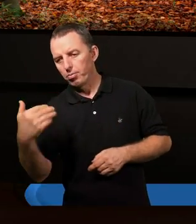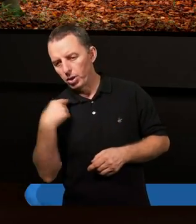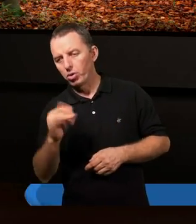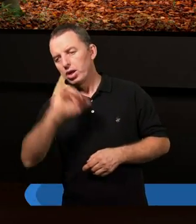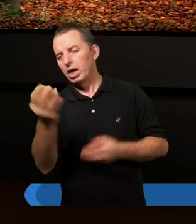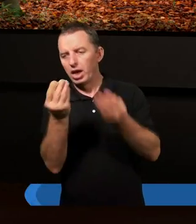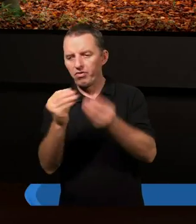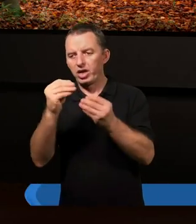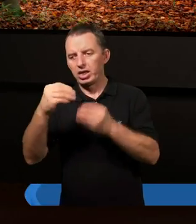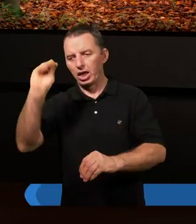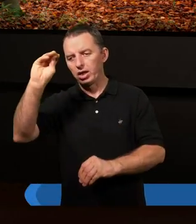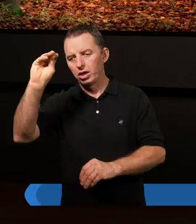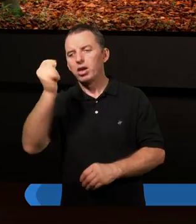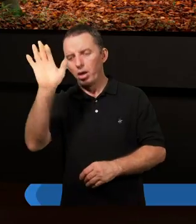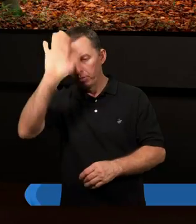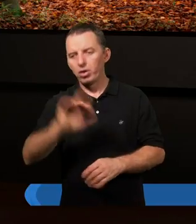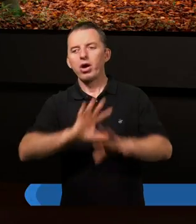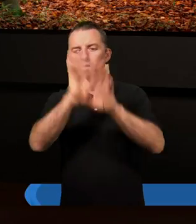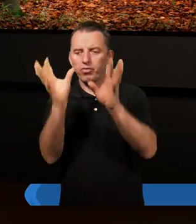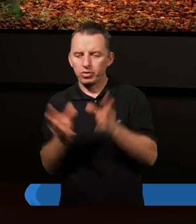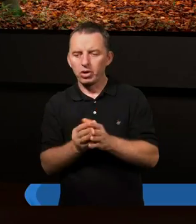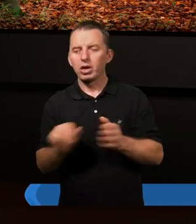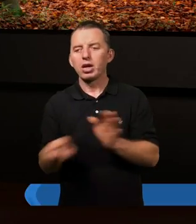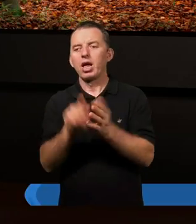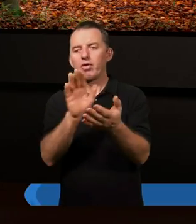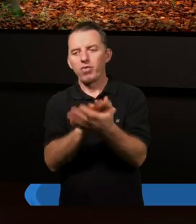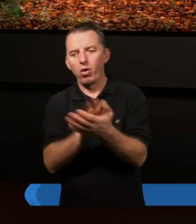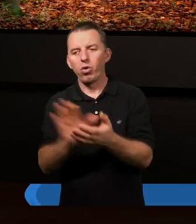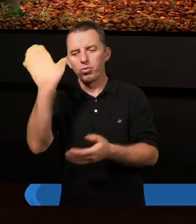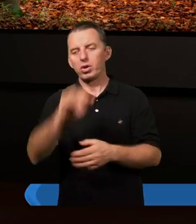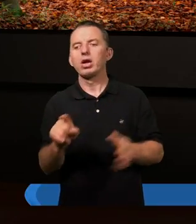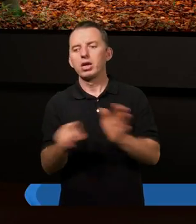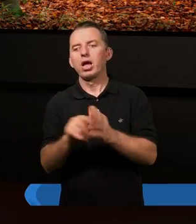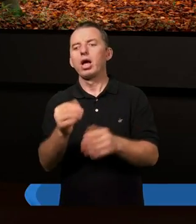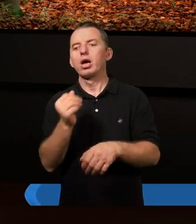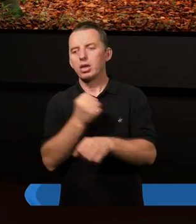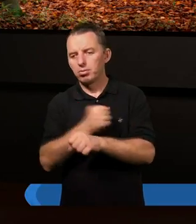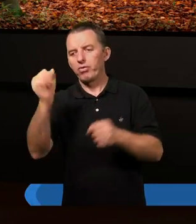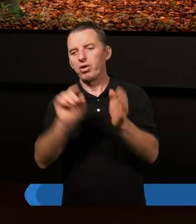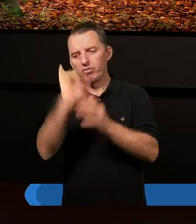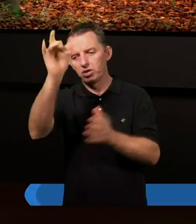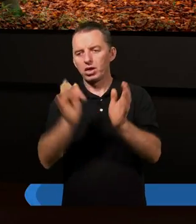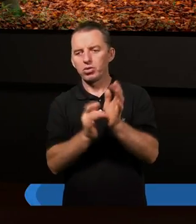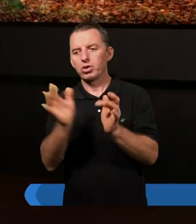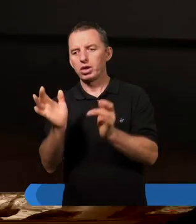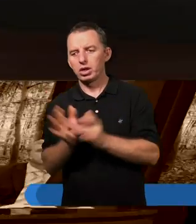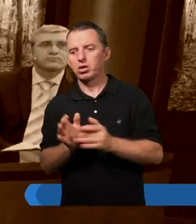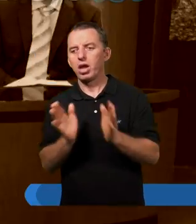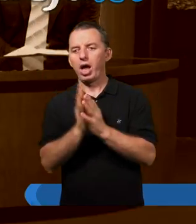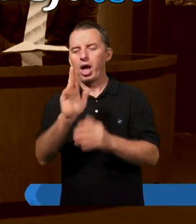najwięcej. Niech to będzie wszystko dla chwały Bożej i dla zbawienia wielu ludzi. Amen.